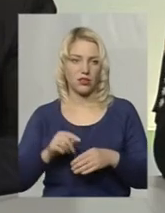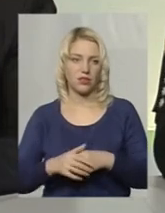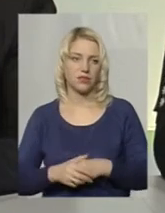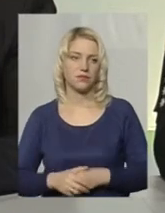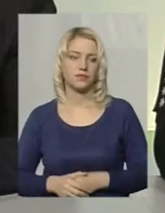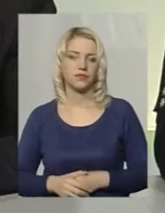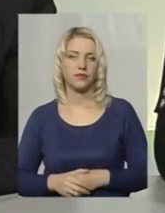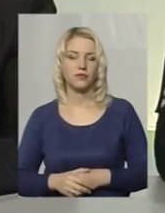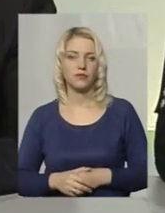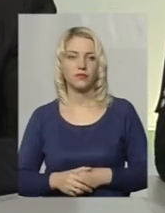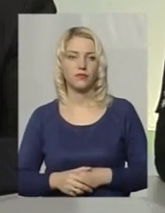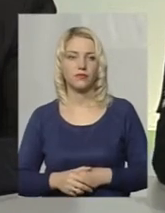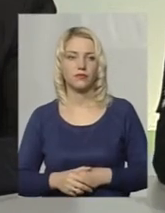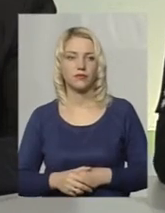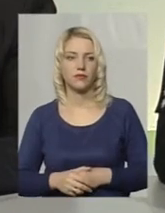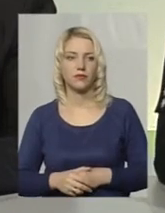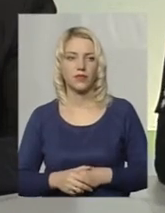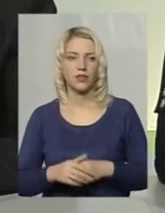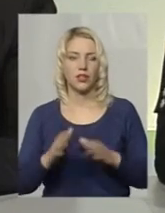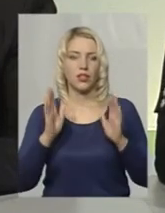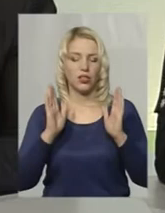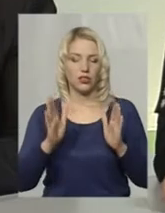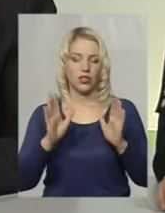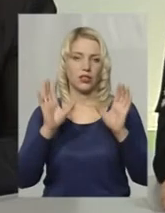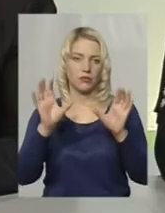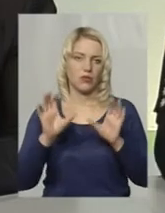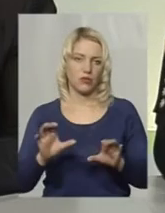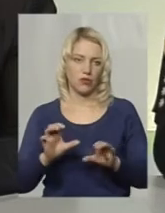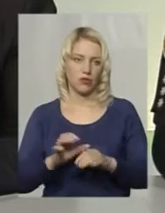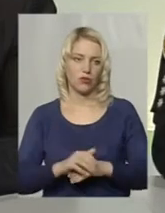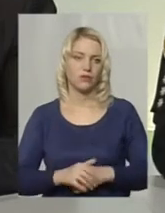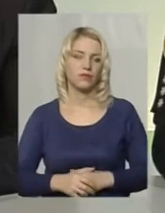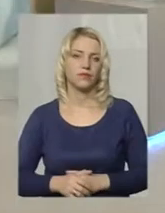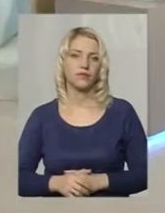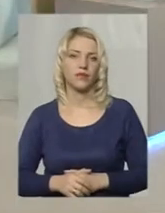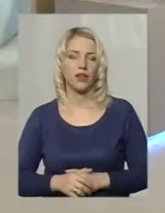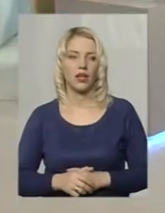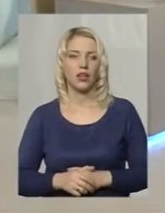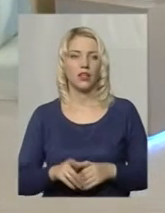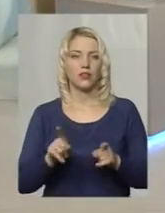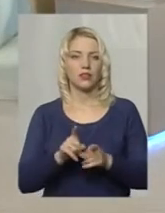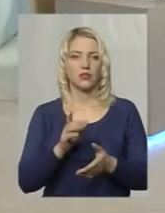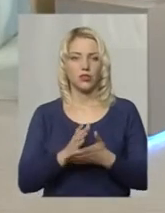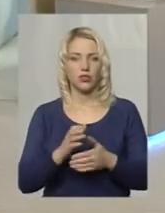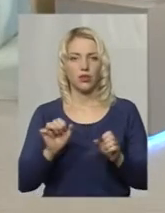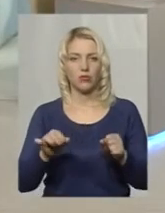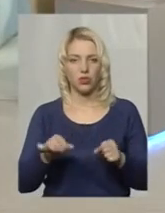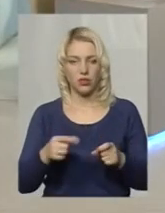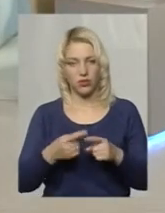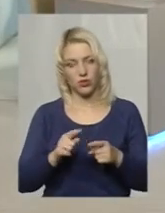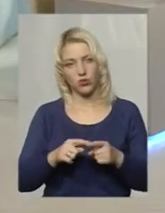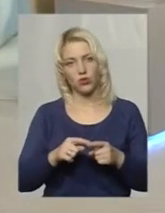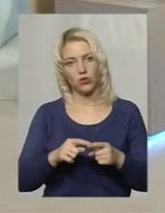навіть по-іншому відносять до таких людей, які діють виключно в правовому полі, і публічні інтереси ставлять вищі своїх. І також є можливість, пишучи петицію, знайти